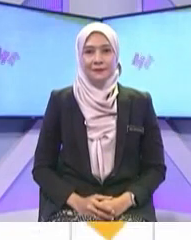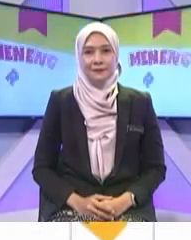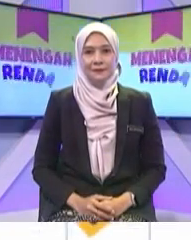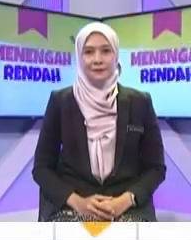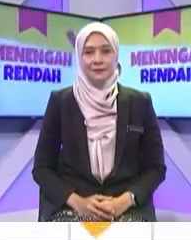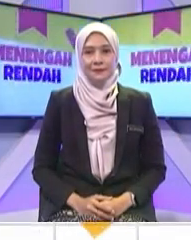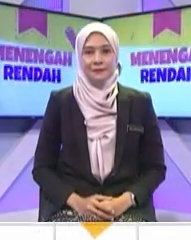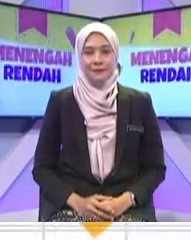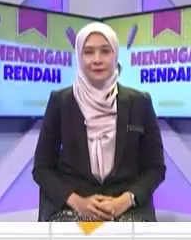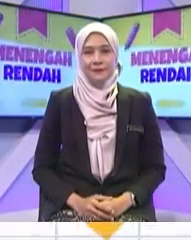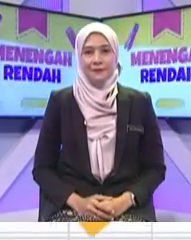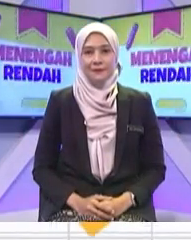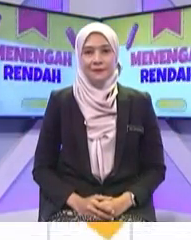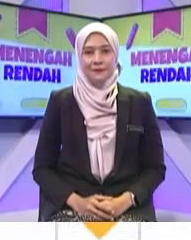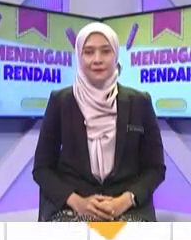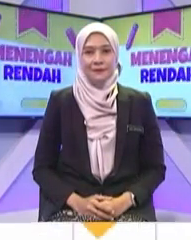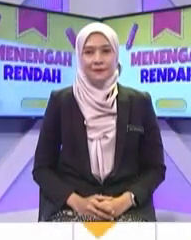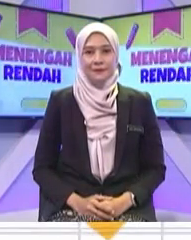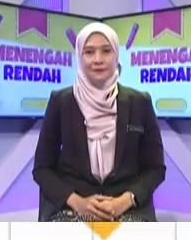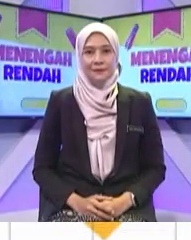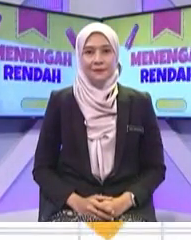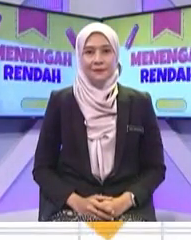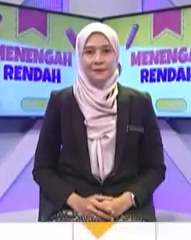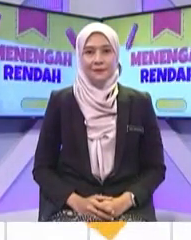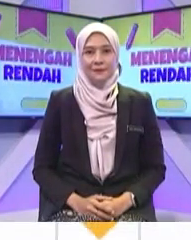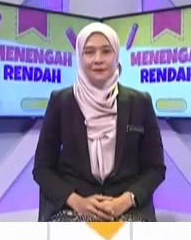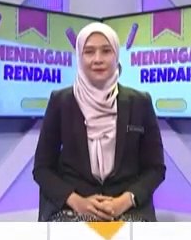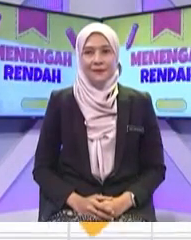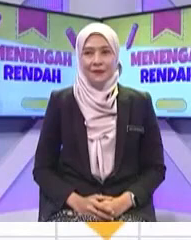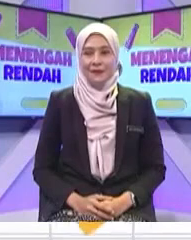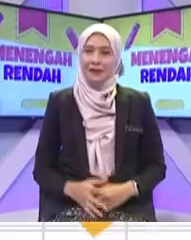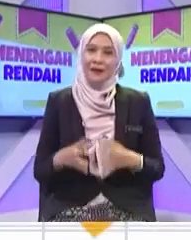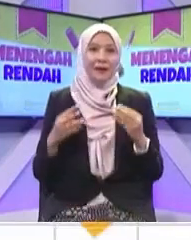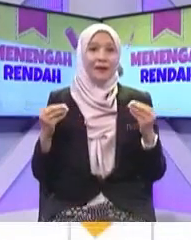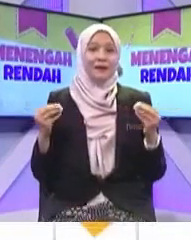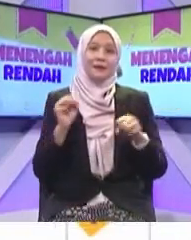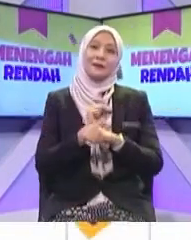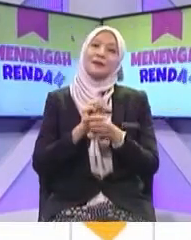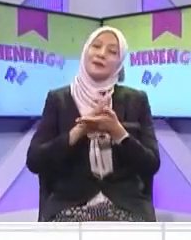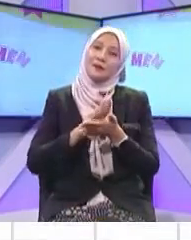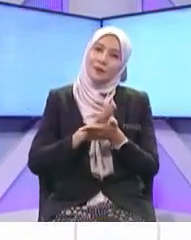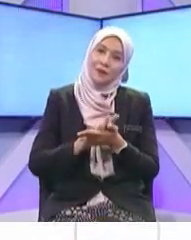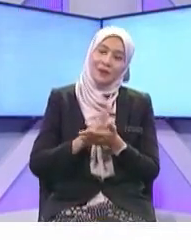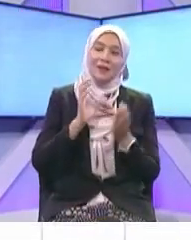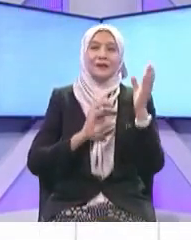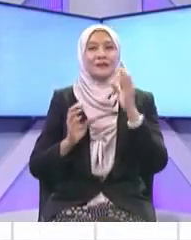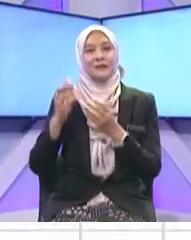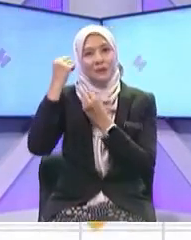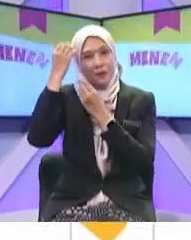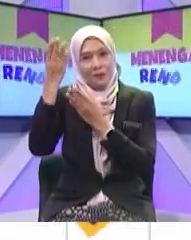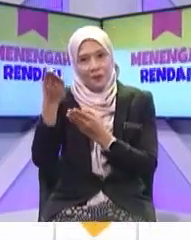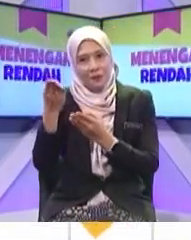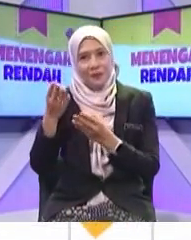Ada tak lagi Ada lagi tak Siapkan kerja sekolah Cari maklumat Cari maklumat Siapkan kerja